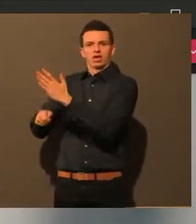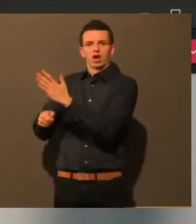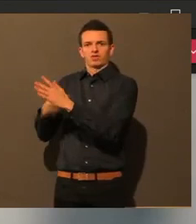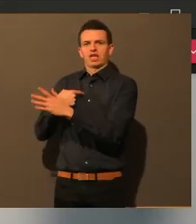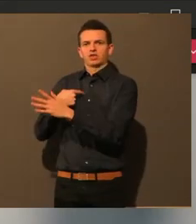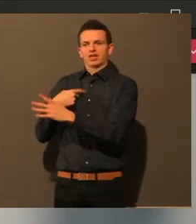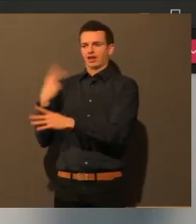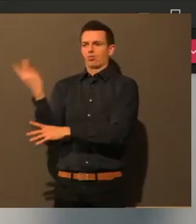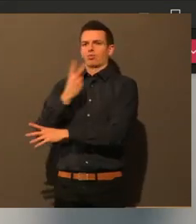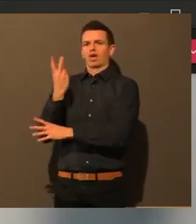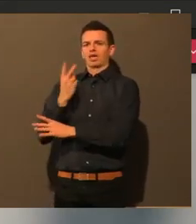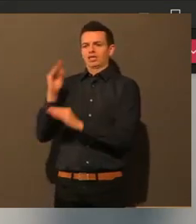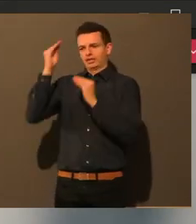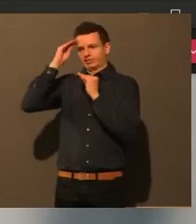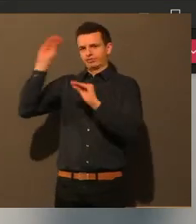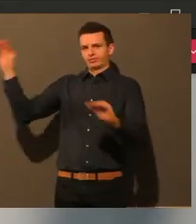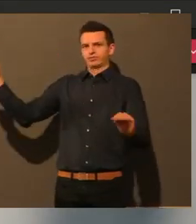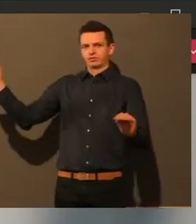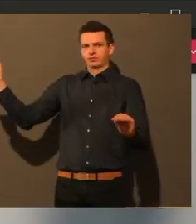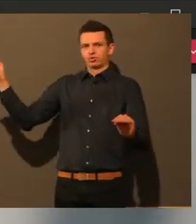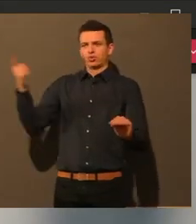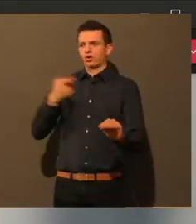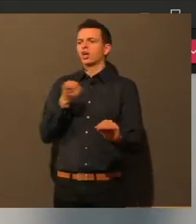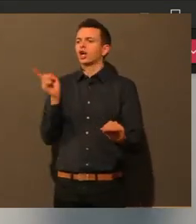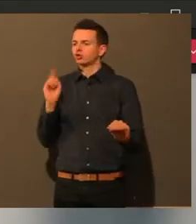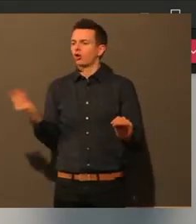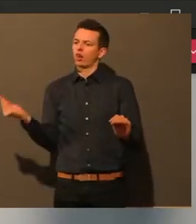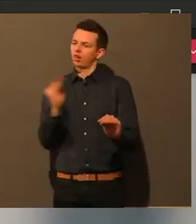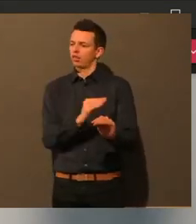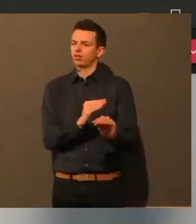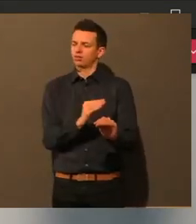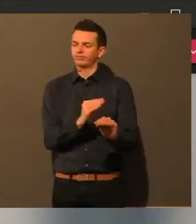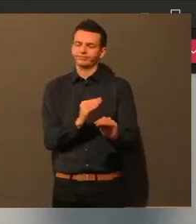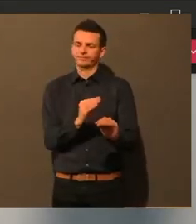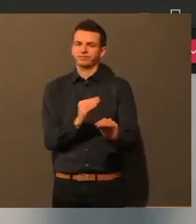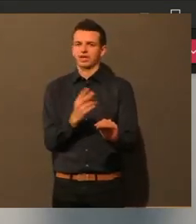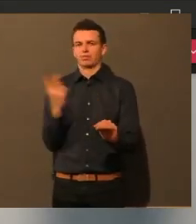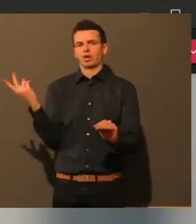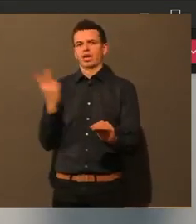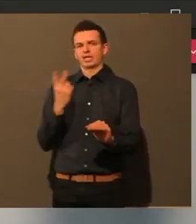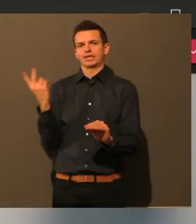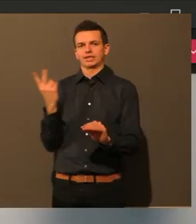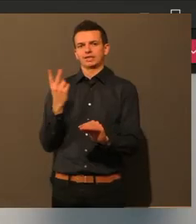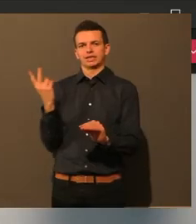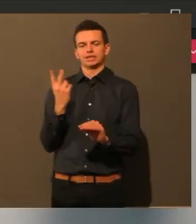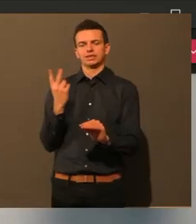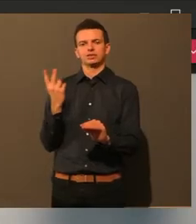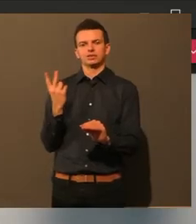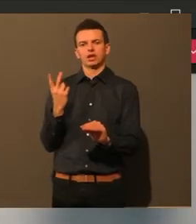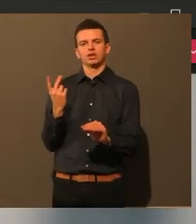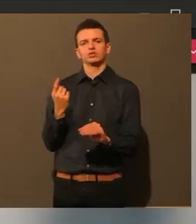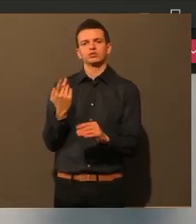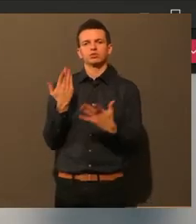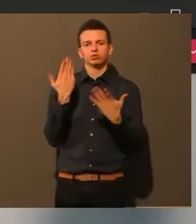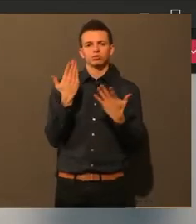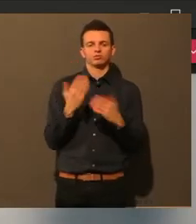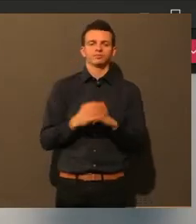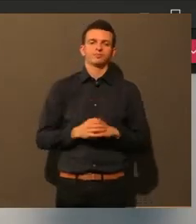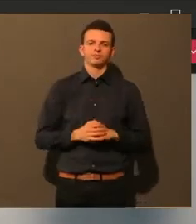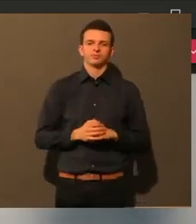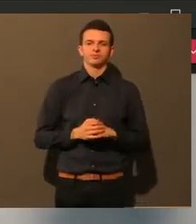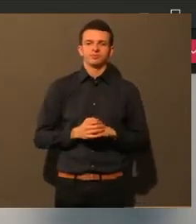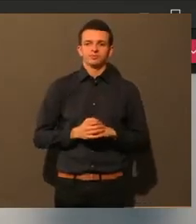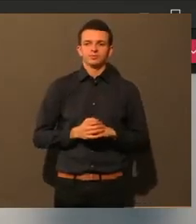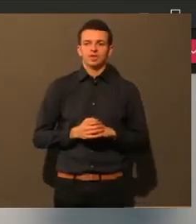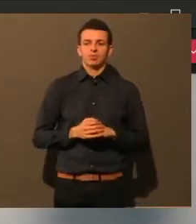kommunizieren, wenn man das macht. Zum Thema Maskenpflicht. Also wenn ich es richtig im Kopf habe, gilt dieses Thema Maskenpflicht